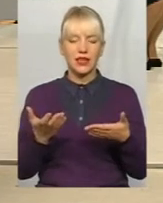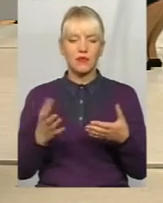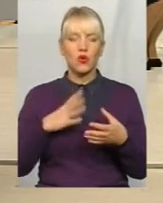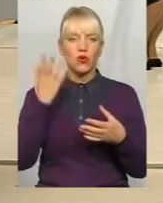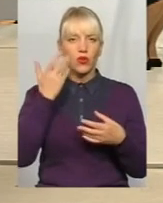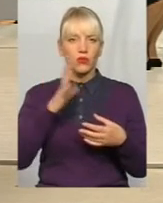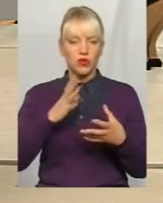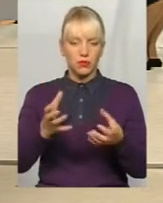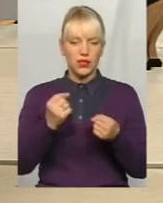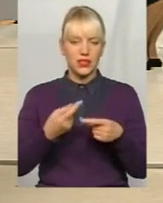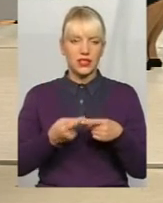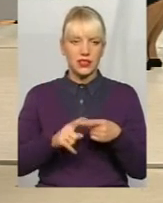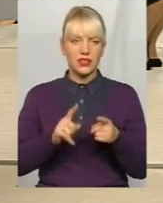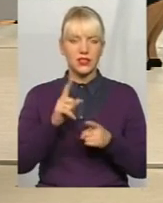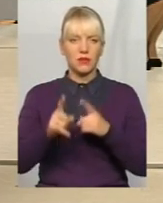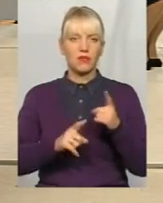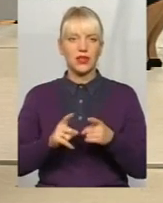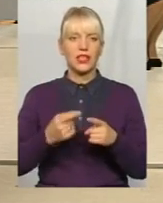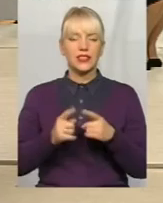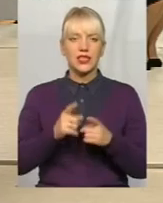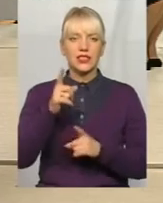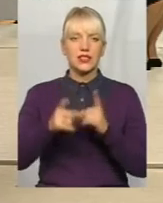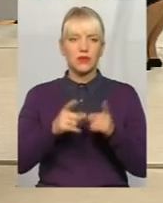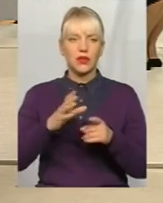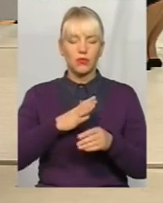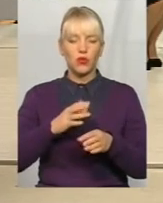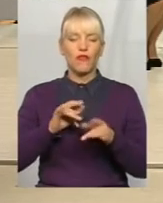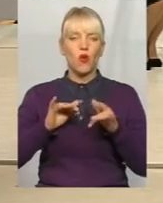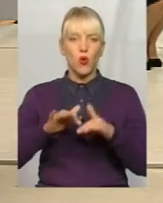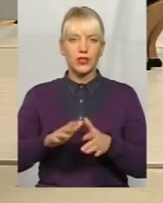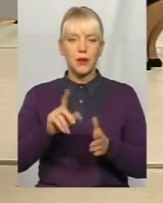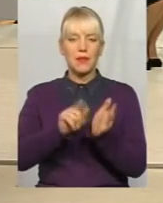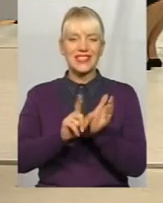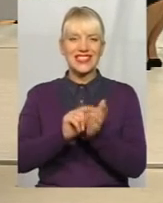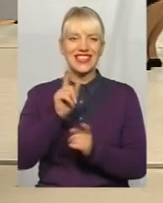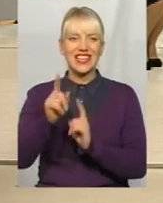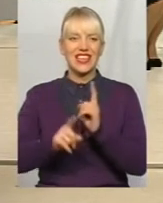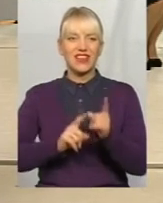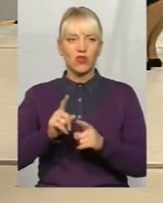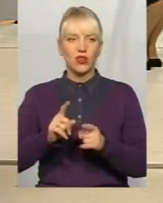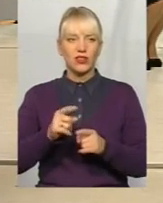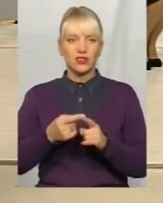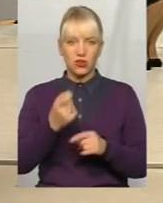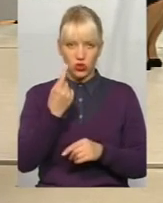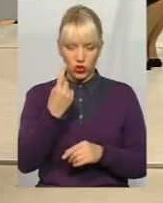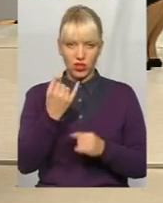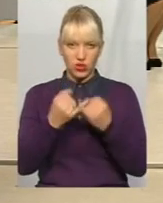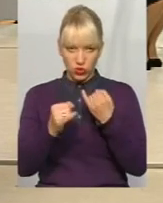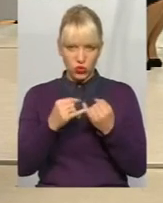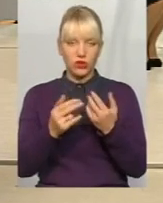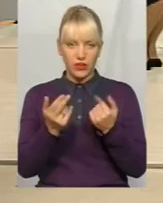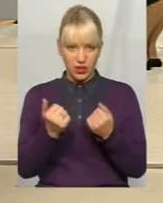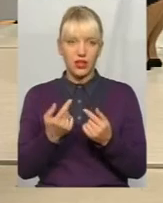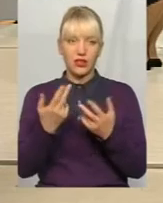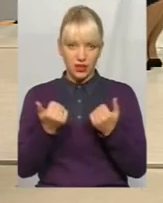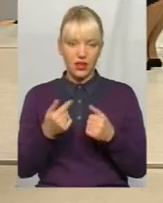були ці зміни, щоб вони могли перевірити? В ході пенсійної реформи, яка, на Тобто, з 11 жовтня? Так, з